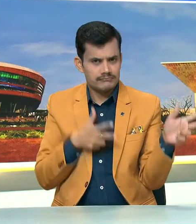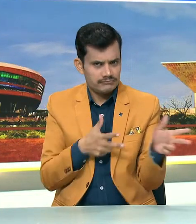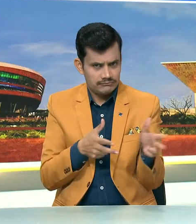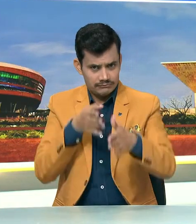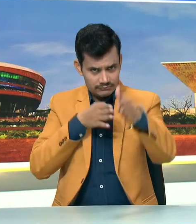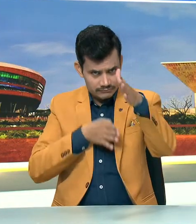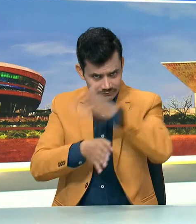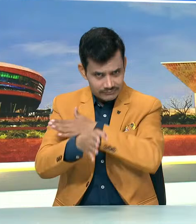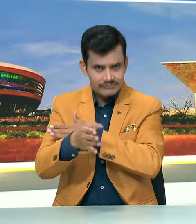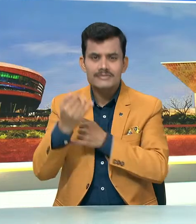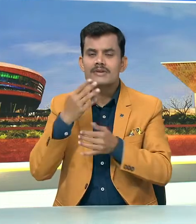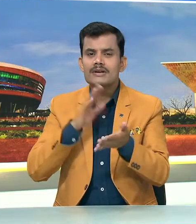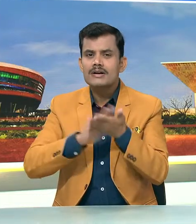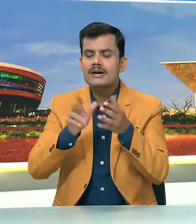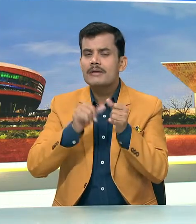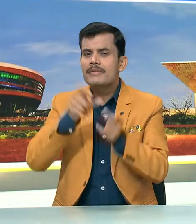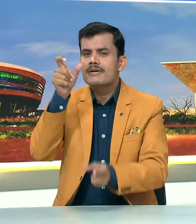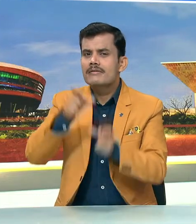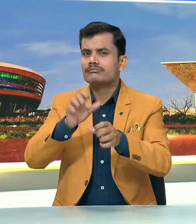हिरासत में लिया है